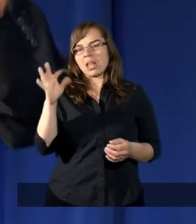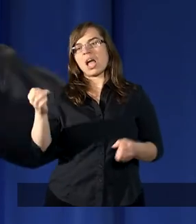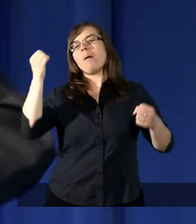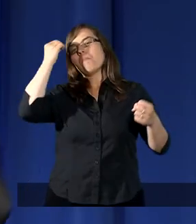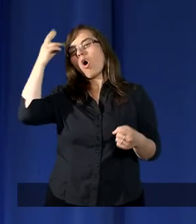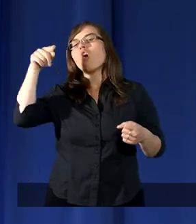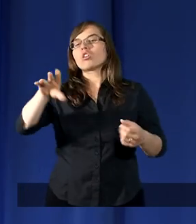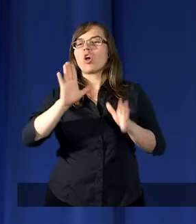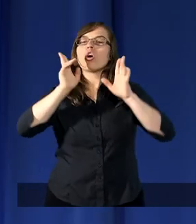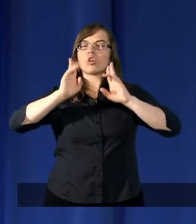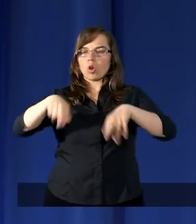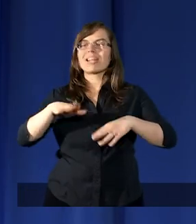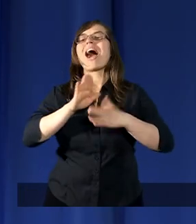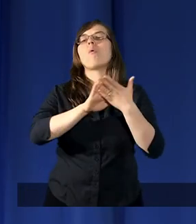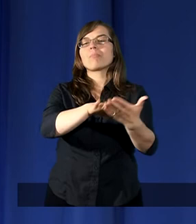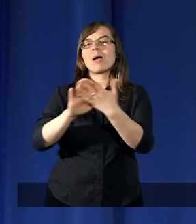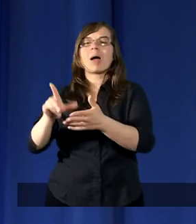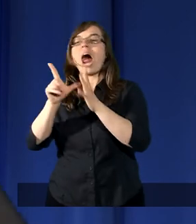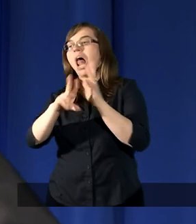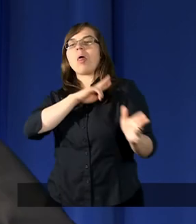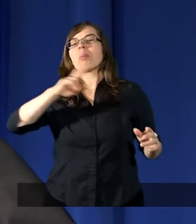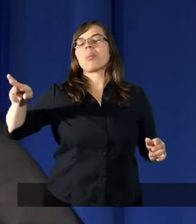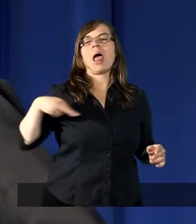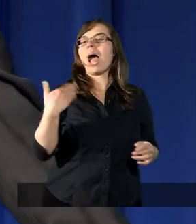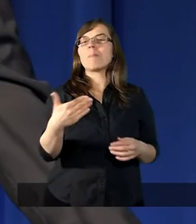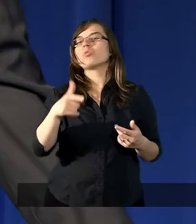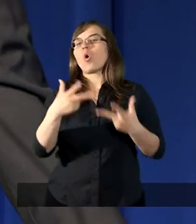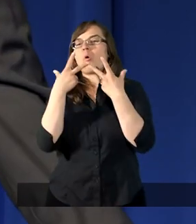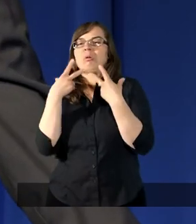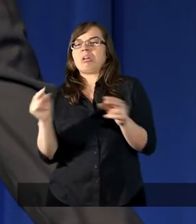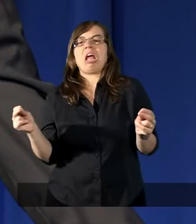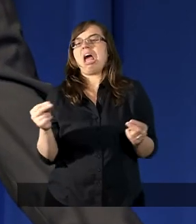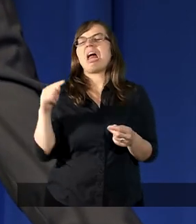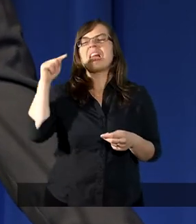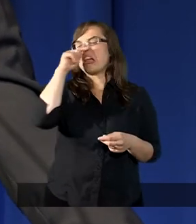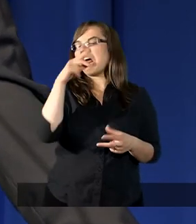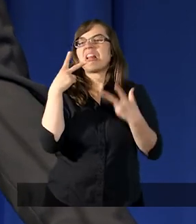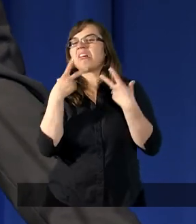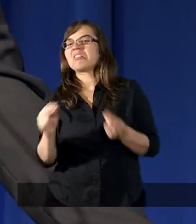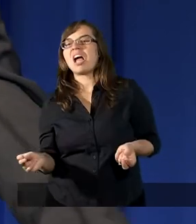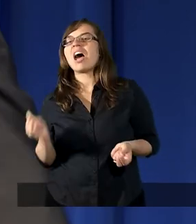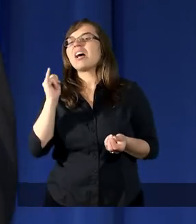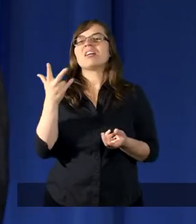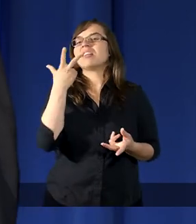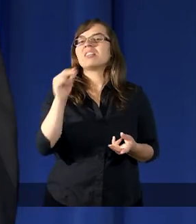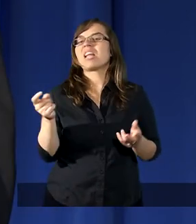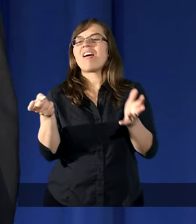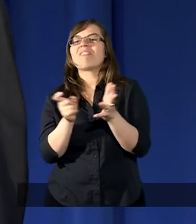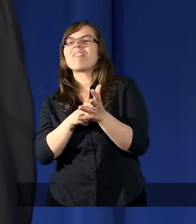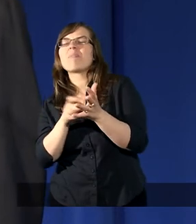Mojżeszowi to zostało przebaczone, ale nam to niestety nie inne